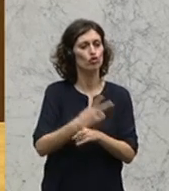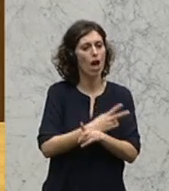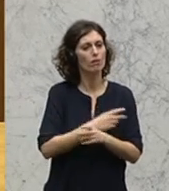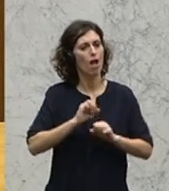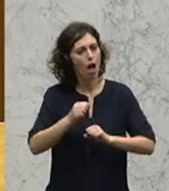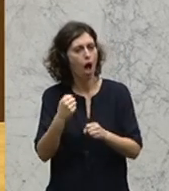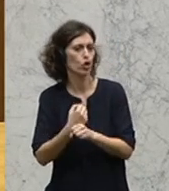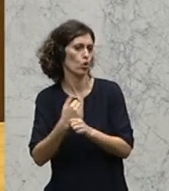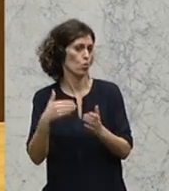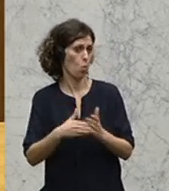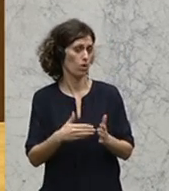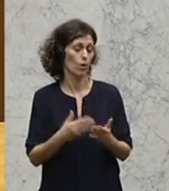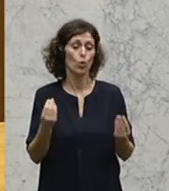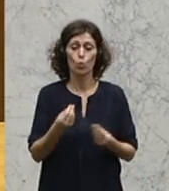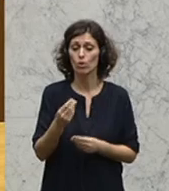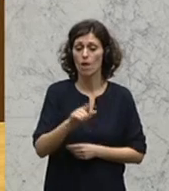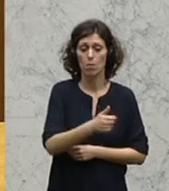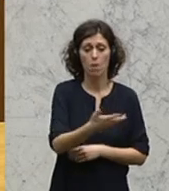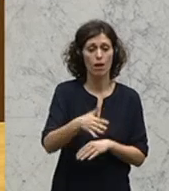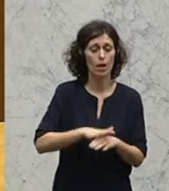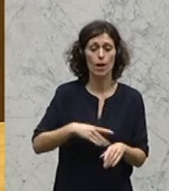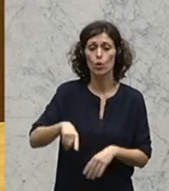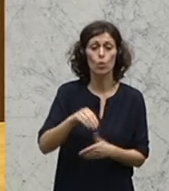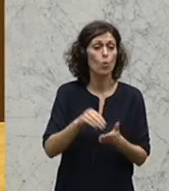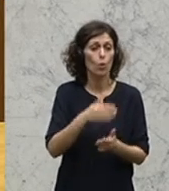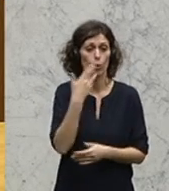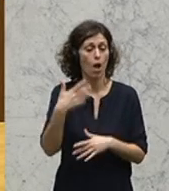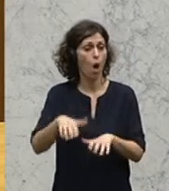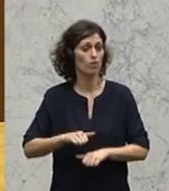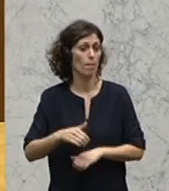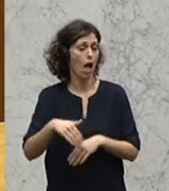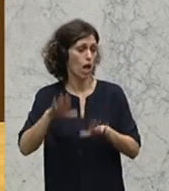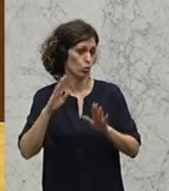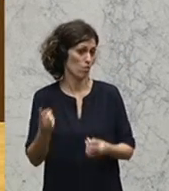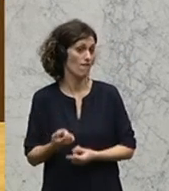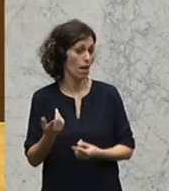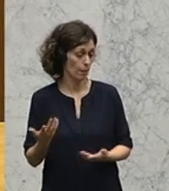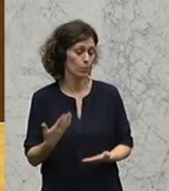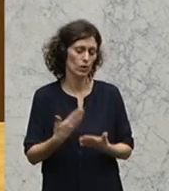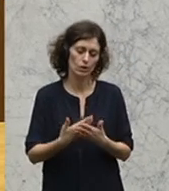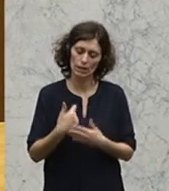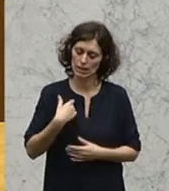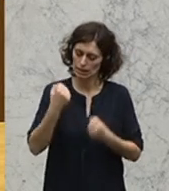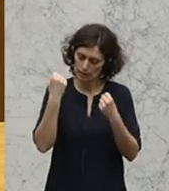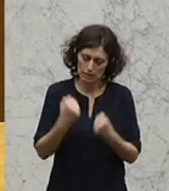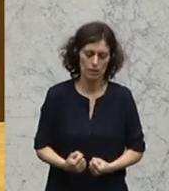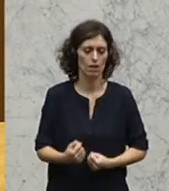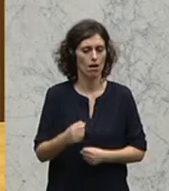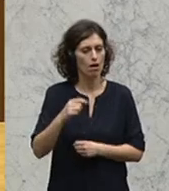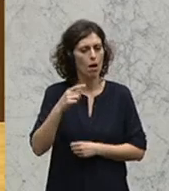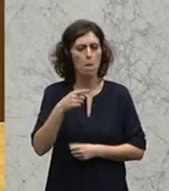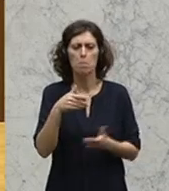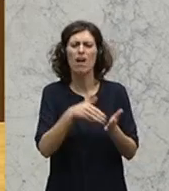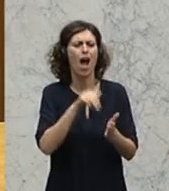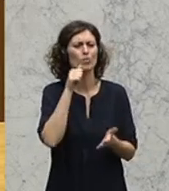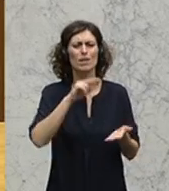ja schon gehört, weil manche Gemeinden noch immer keine Asylwerberinnen aufgenommen haben und deswegen bin ich auch überzeugt davon, wir brauchen da keinen